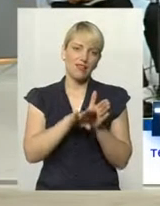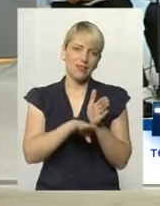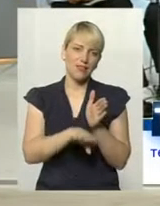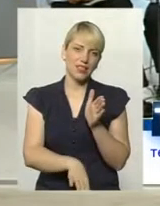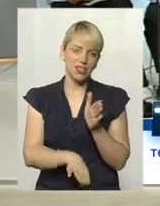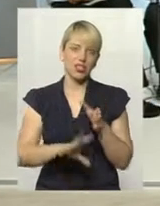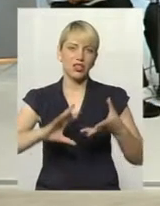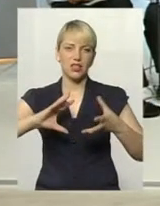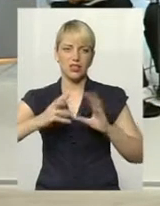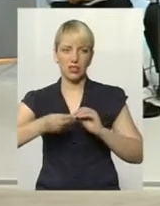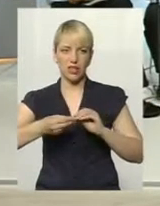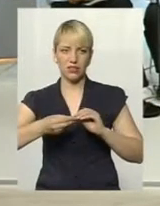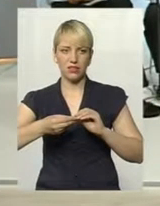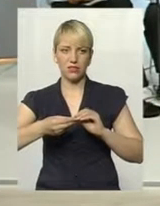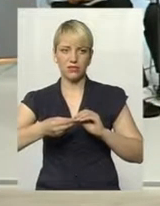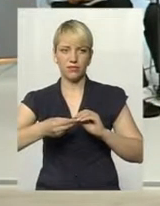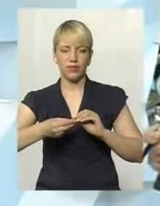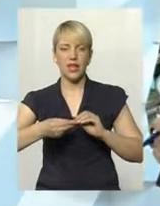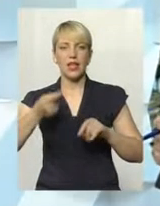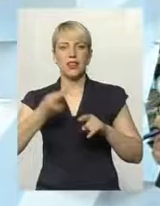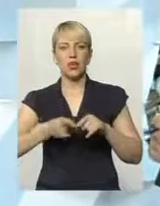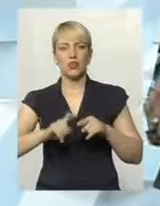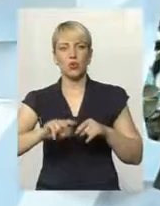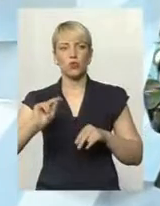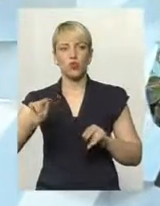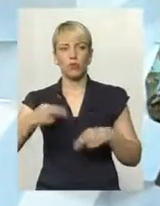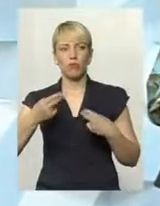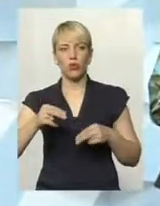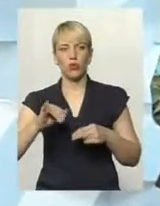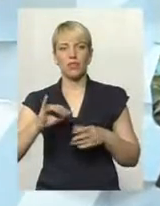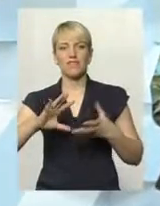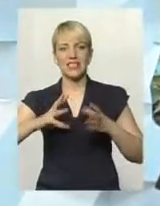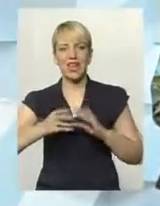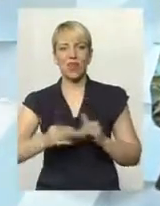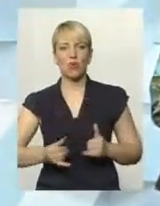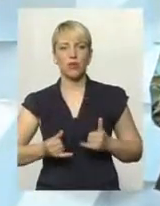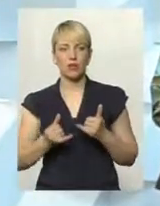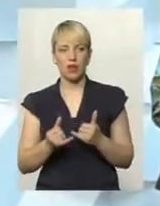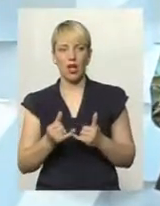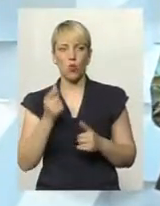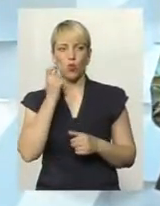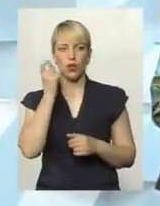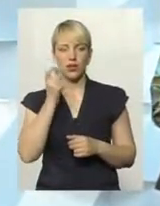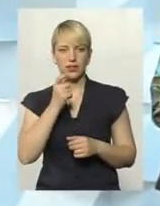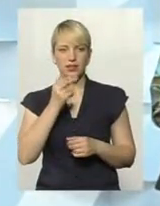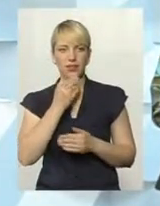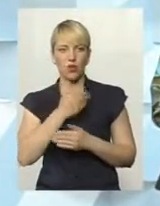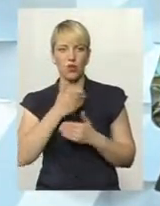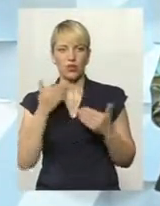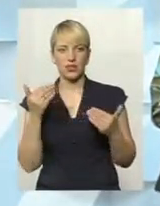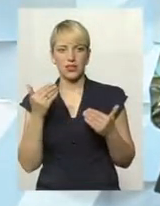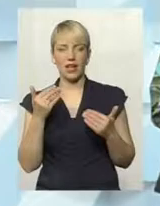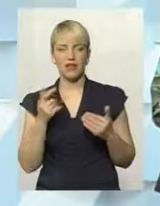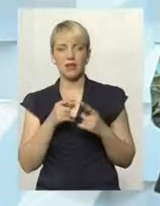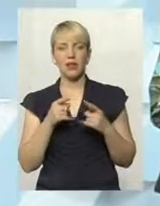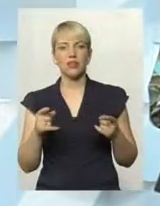я думаю. По суті, найгірший, так? На цьому чемпіонаті і загалом для України, мабуть, за останній період найгірший результат.